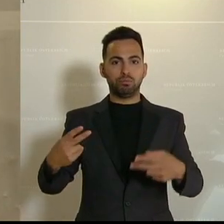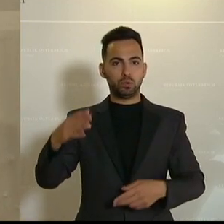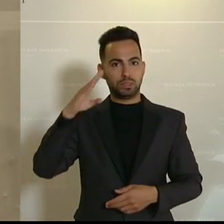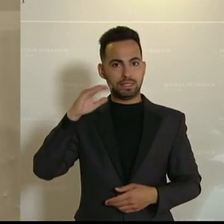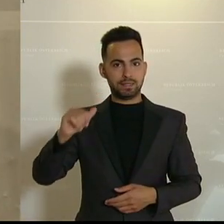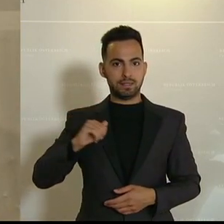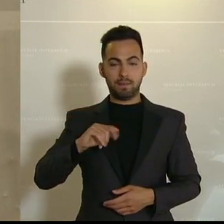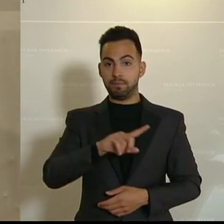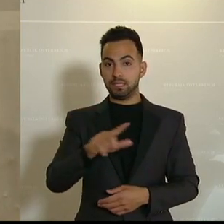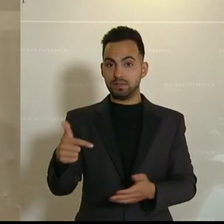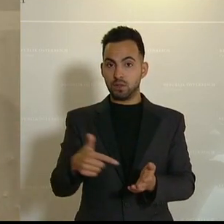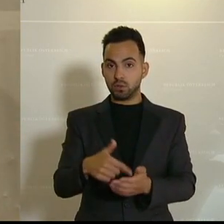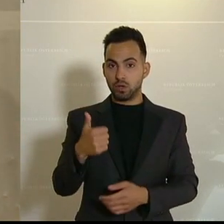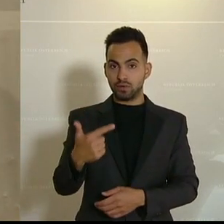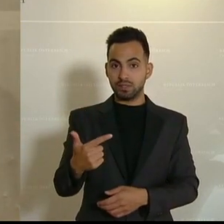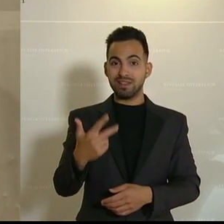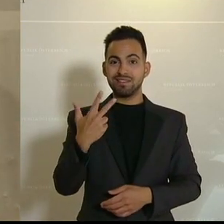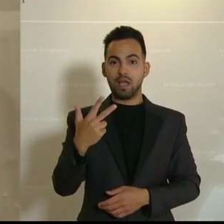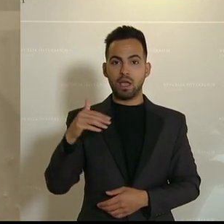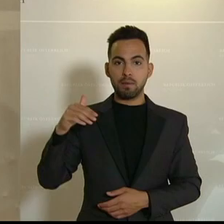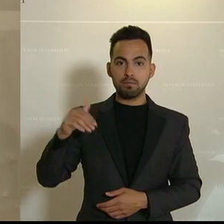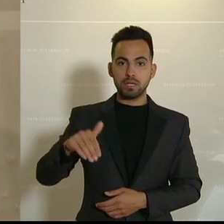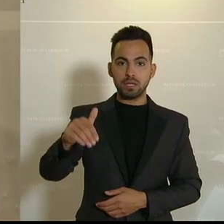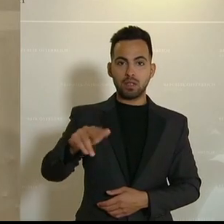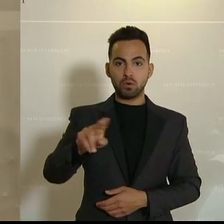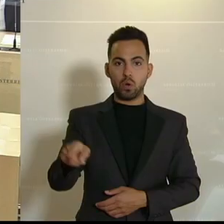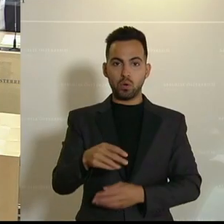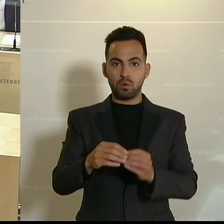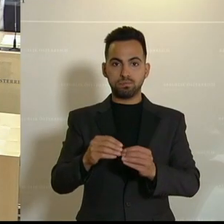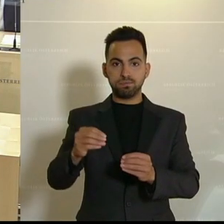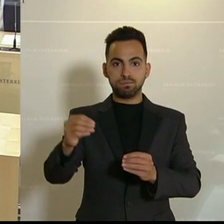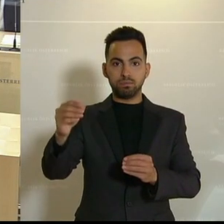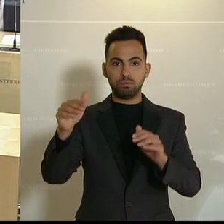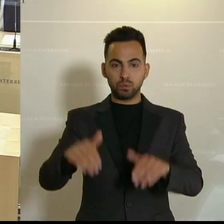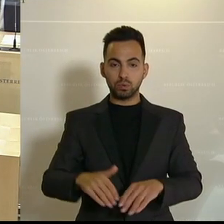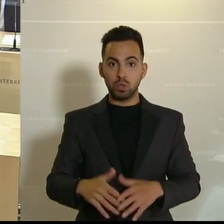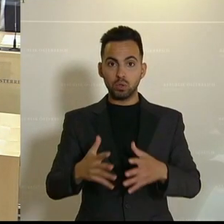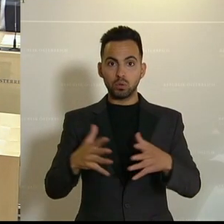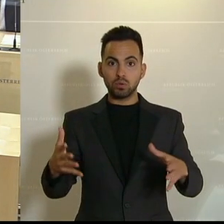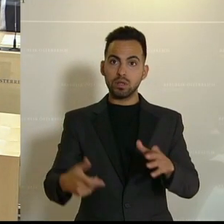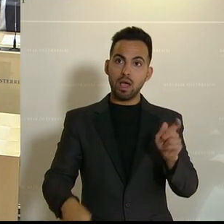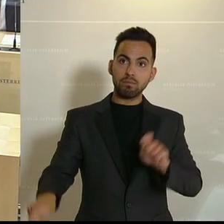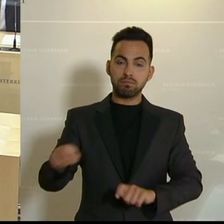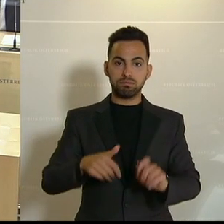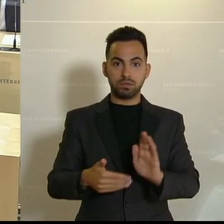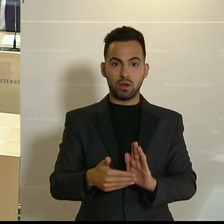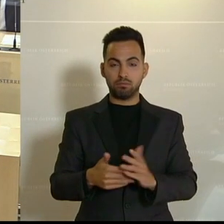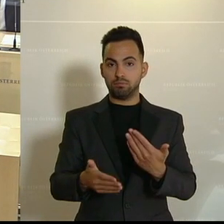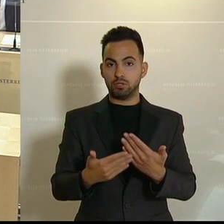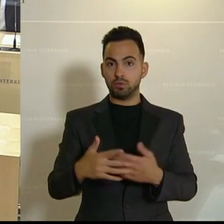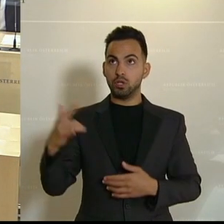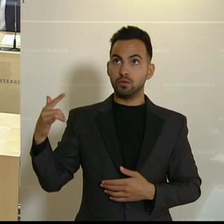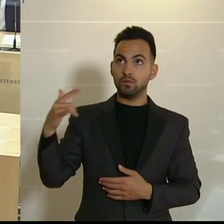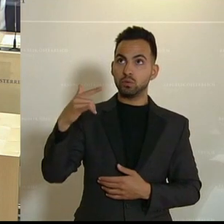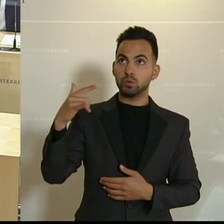2021 auf 3 Milliarden Euro ansteigt. Große Beschaffungsvorhaben, wie zum Beispiel die